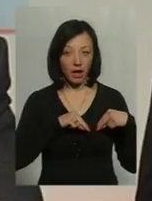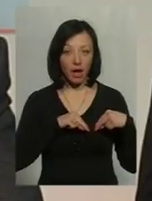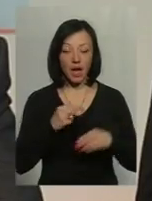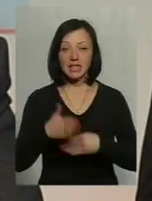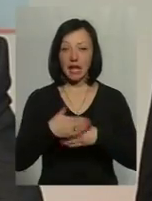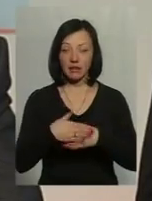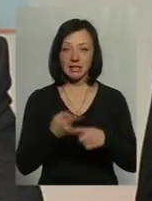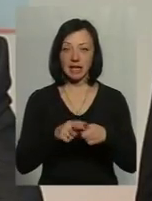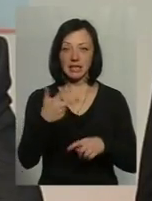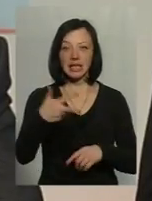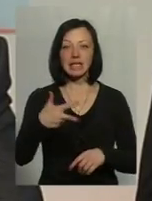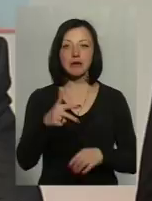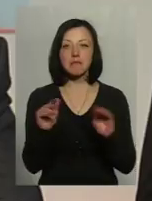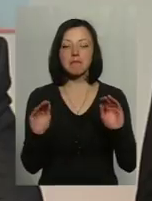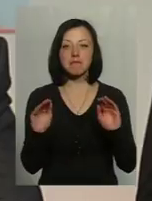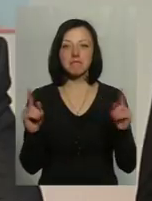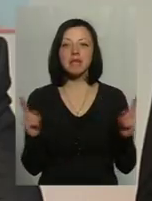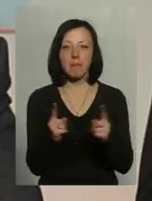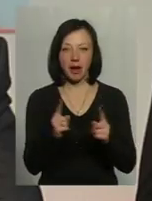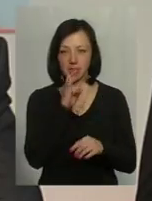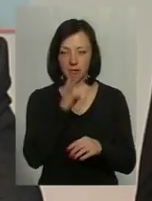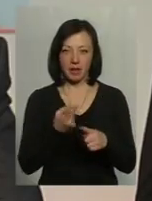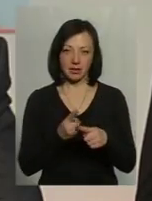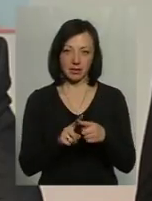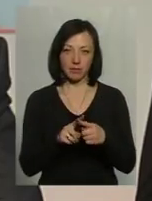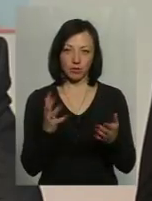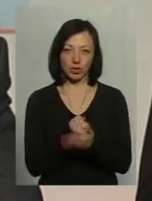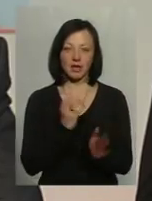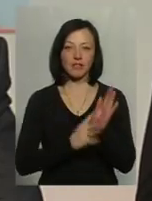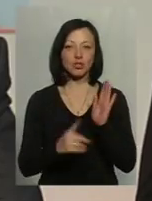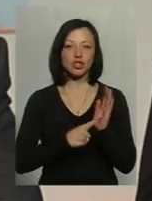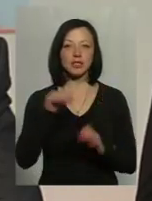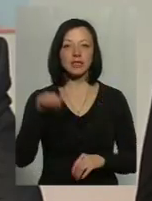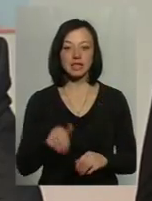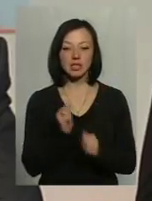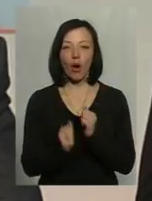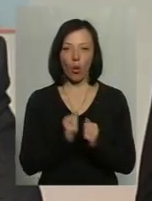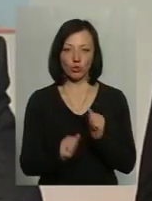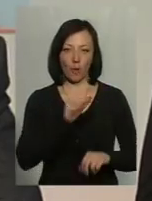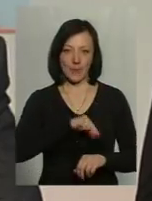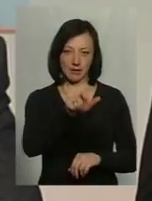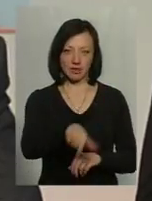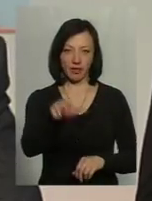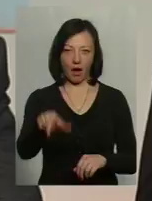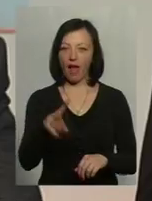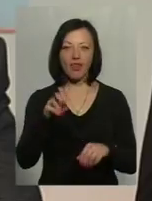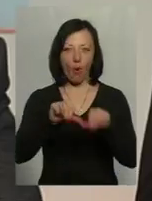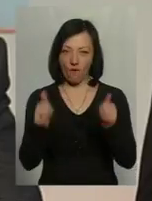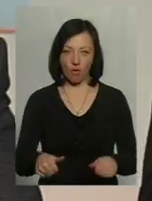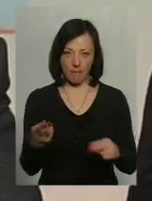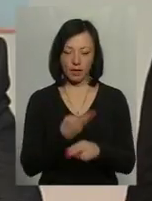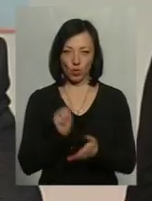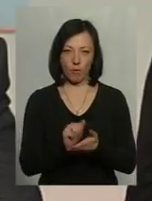Санкція – це 30 мінімальних заробітних плат, еквівалент – це 96 тисяч за кожного неоформленого працівника. І